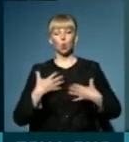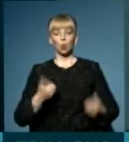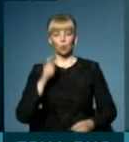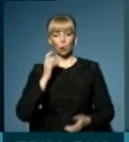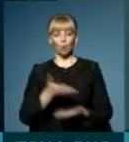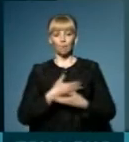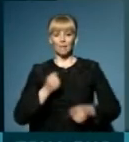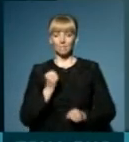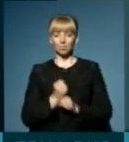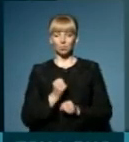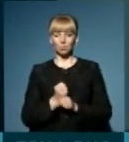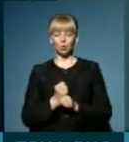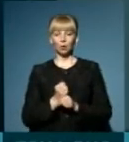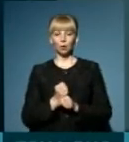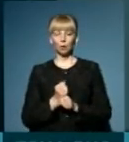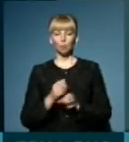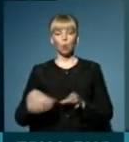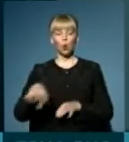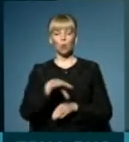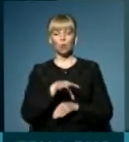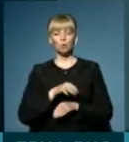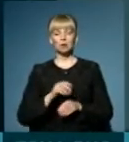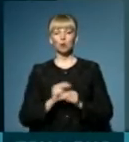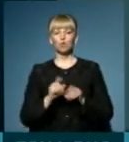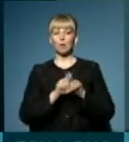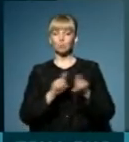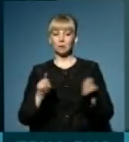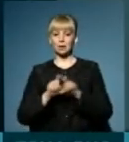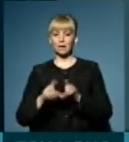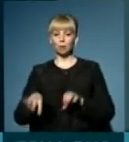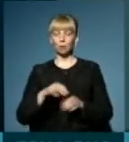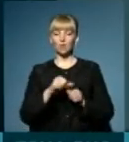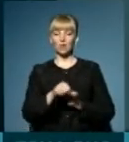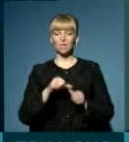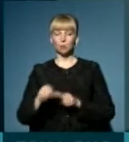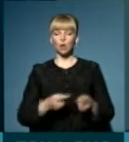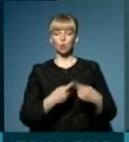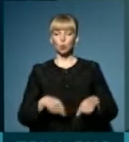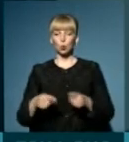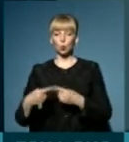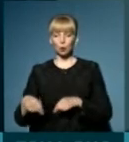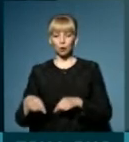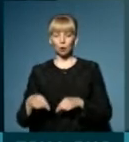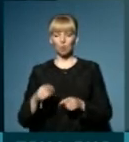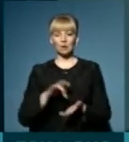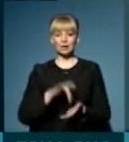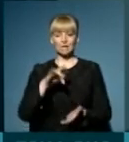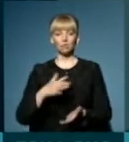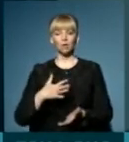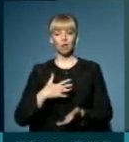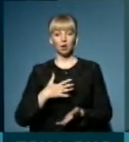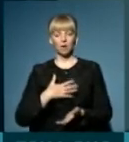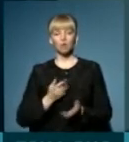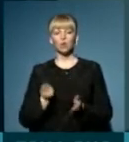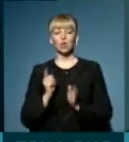зробили ріжу по всім лікувальним закладам, тобто по всім відокремленним структурним підрозділам, центру нашого